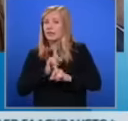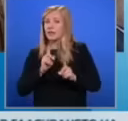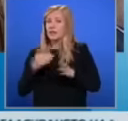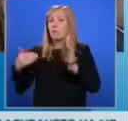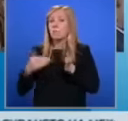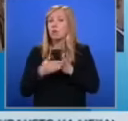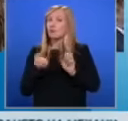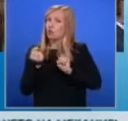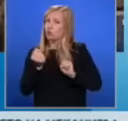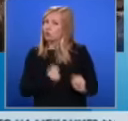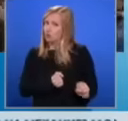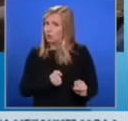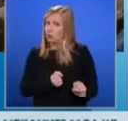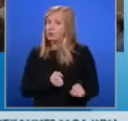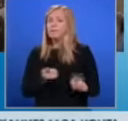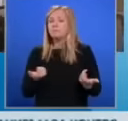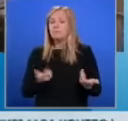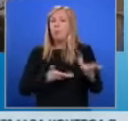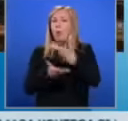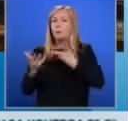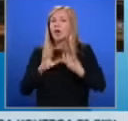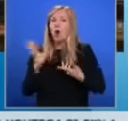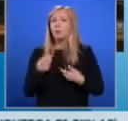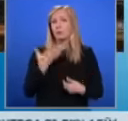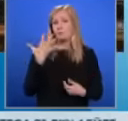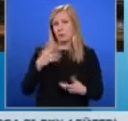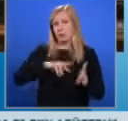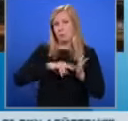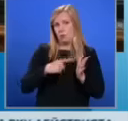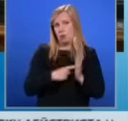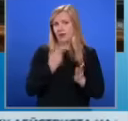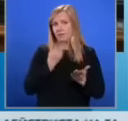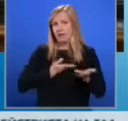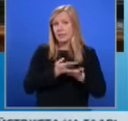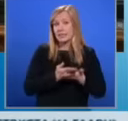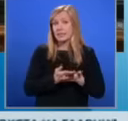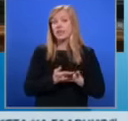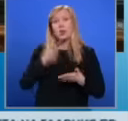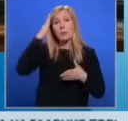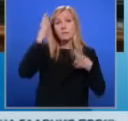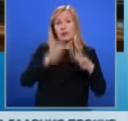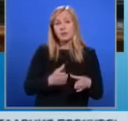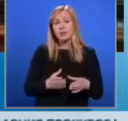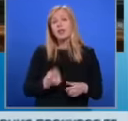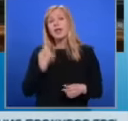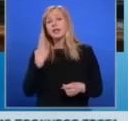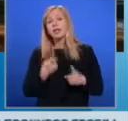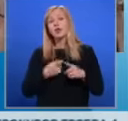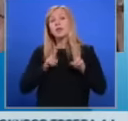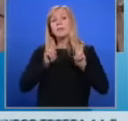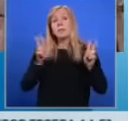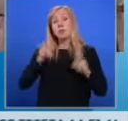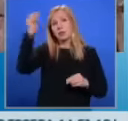противоконституционен. Всъщност, обсъдиха се общо пет проекта. Два внесени от правителството и по един от демократична България